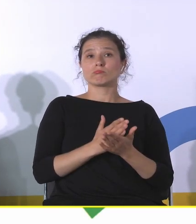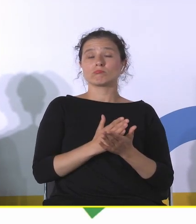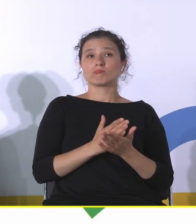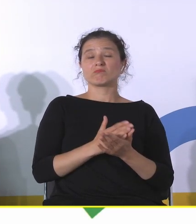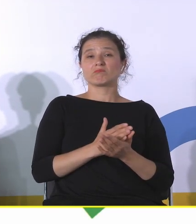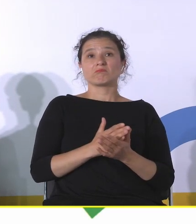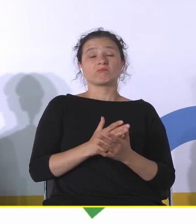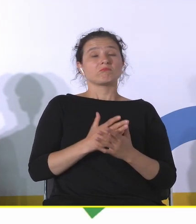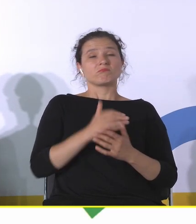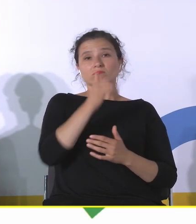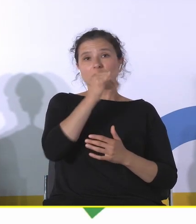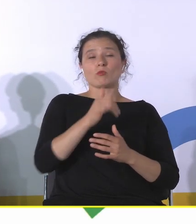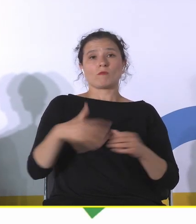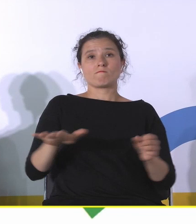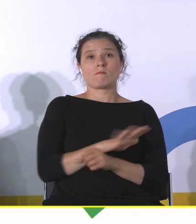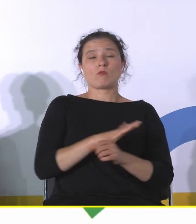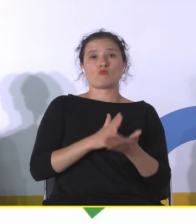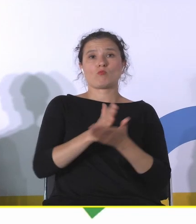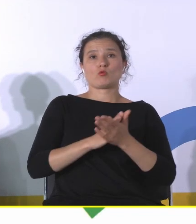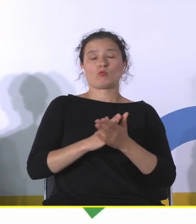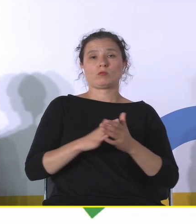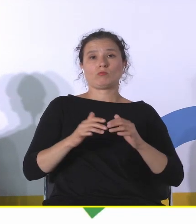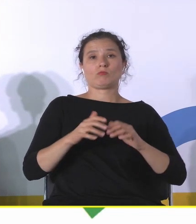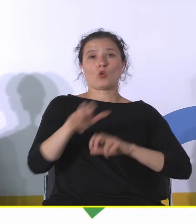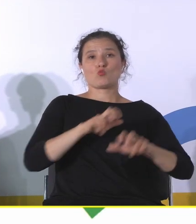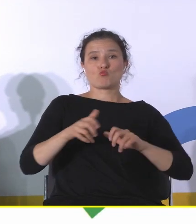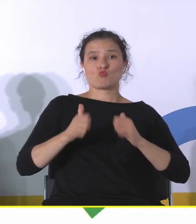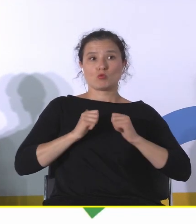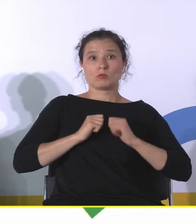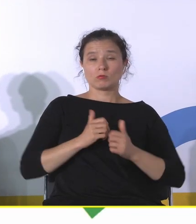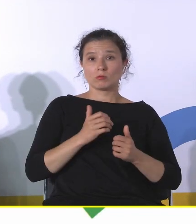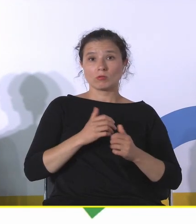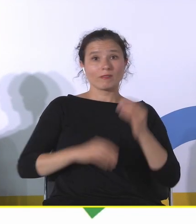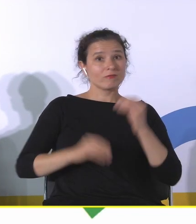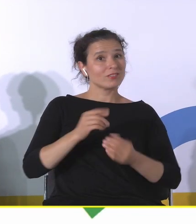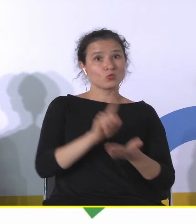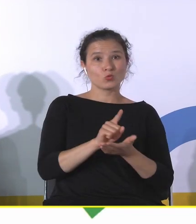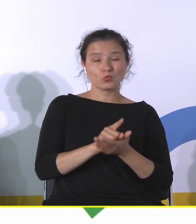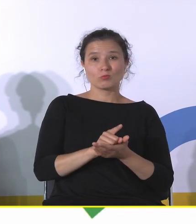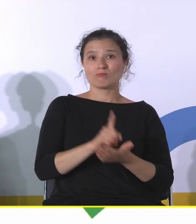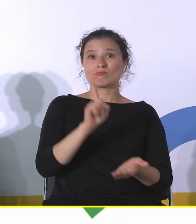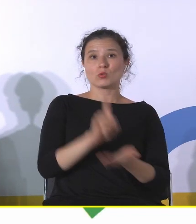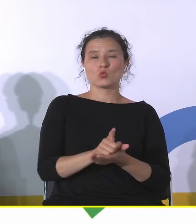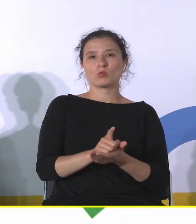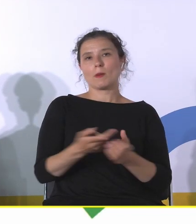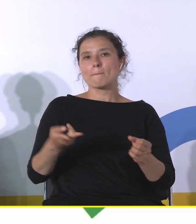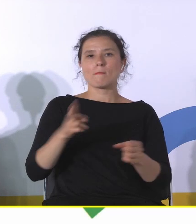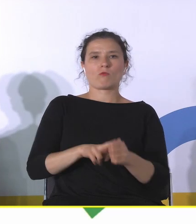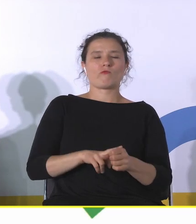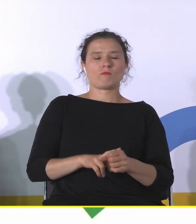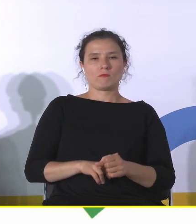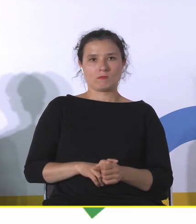turystycznego. Czyli jest to coś więcej niż sukces. To jest po prostu sukces do kwadratu. Dla małej